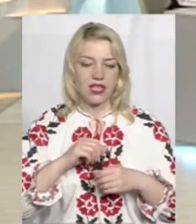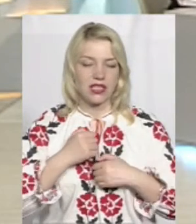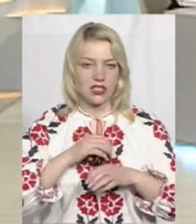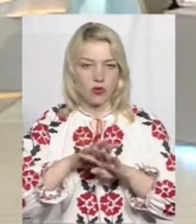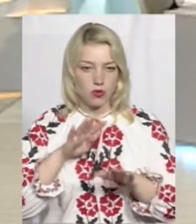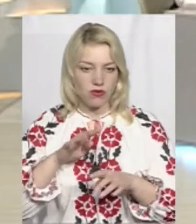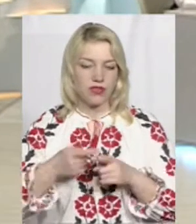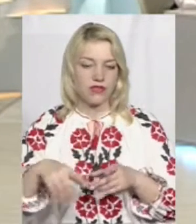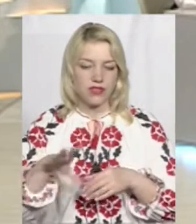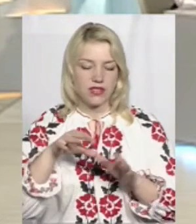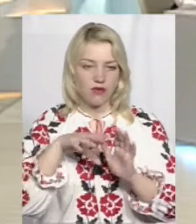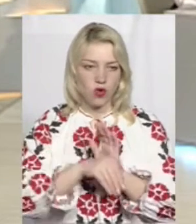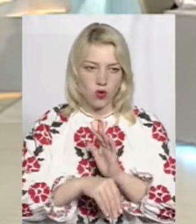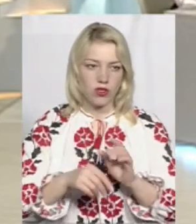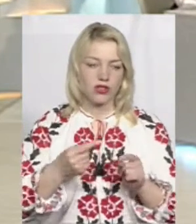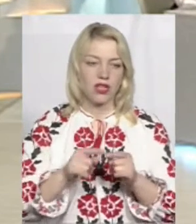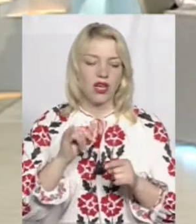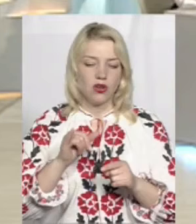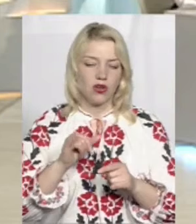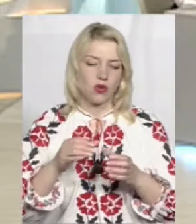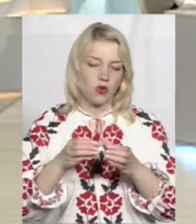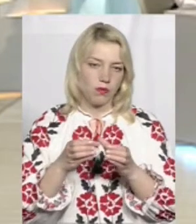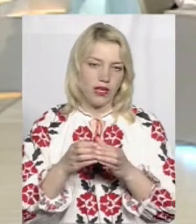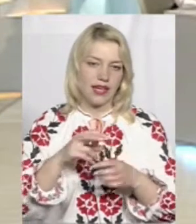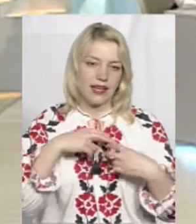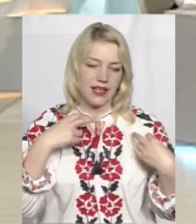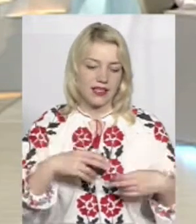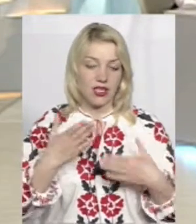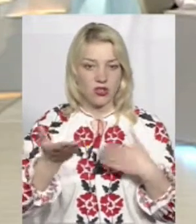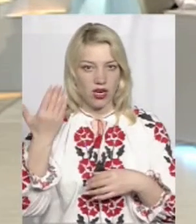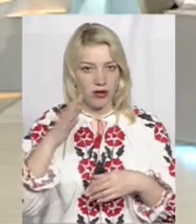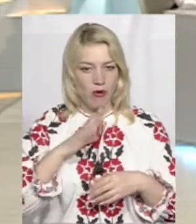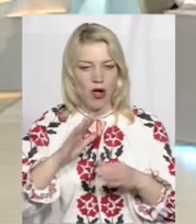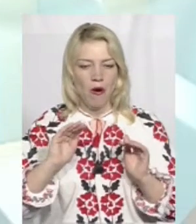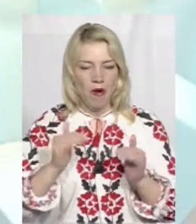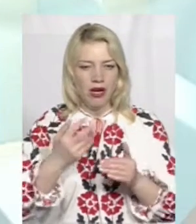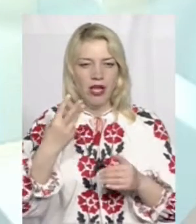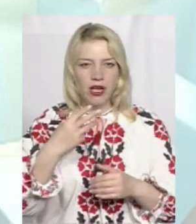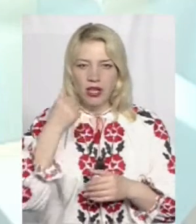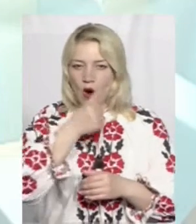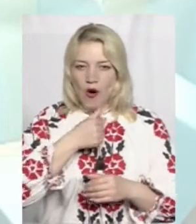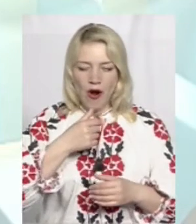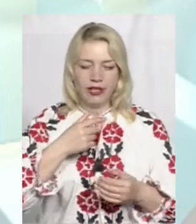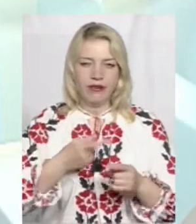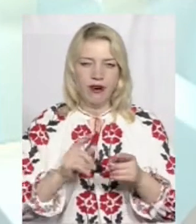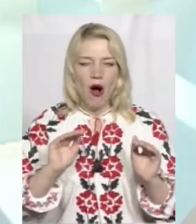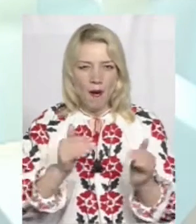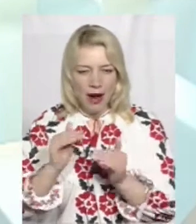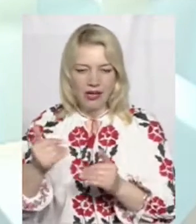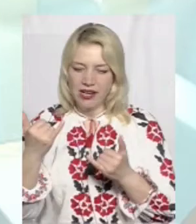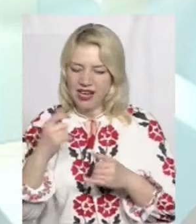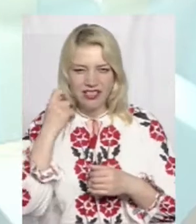Вони всі відносяться до груп ризику. Якщо раніше це було обмеження 30-річним віком щеплення, то зараз наказом МОЗу оце